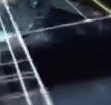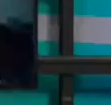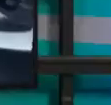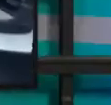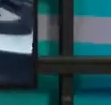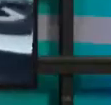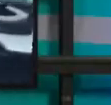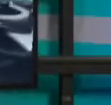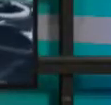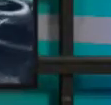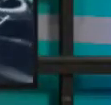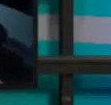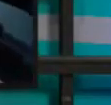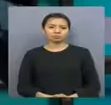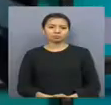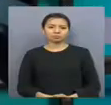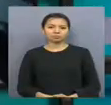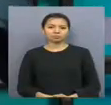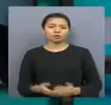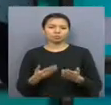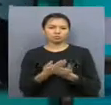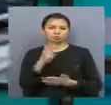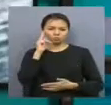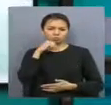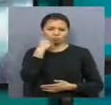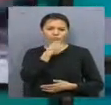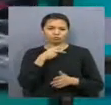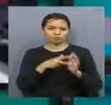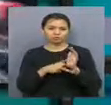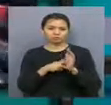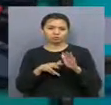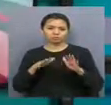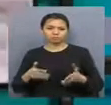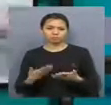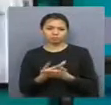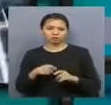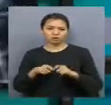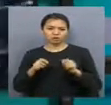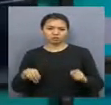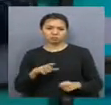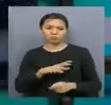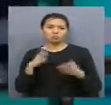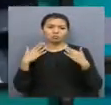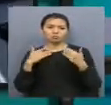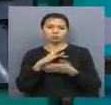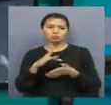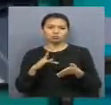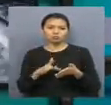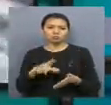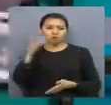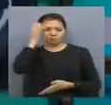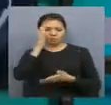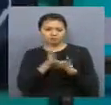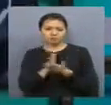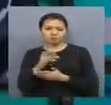Жаңа ұқы жылында Борабай ауданында 800 орында ғайти мектеблитсі яшылды. Шөтінс қаласында бойгөтерген білім